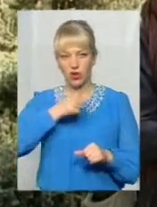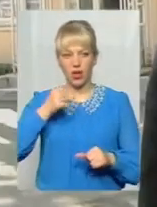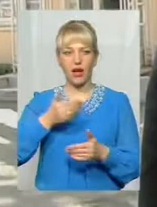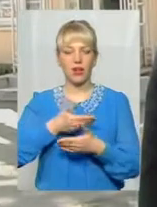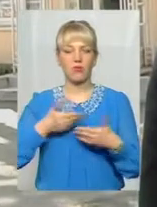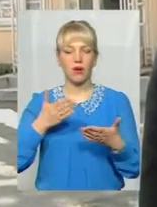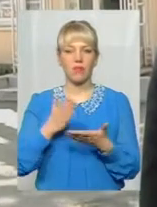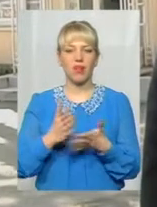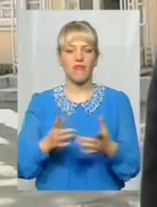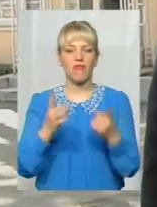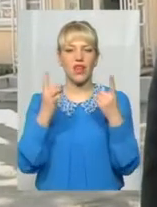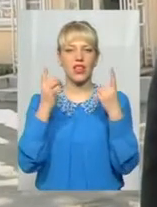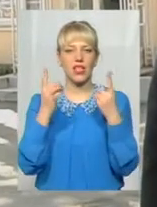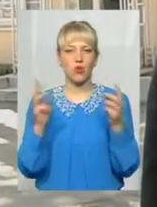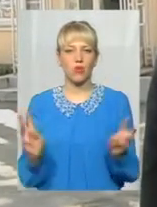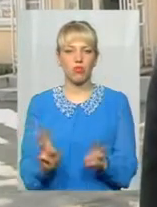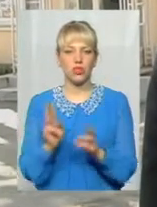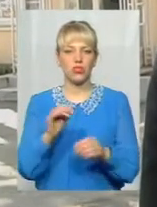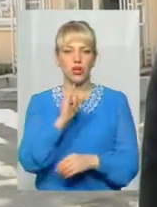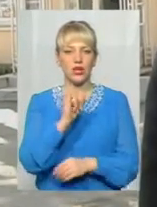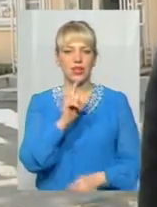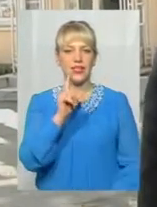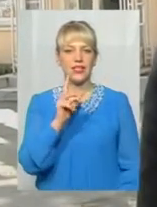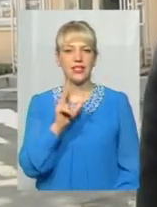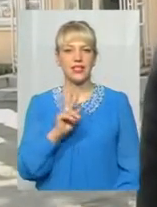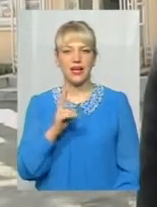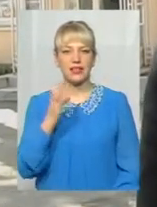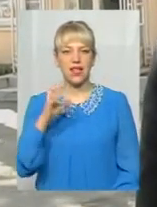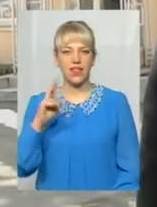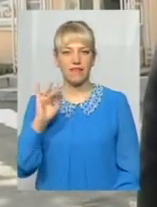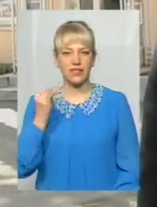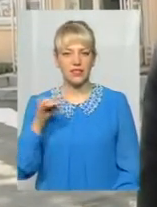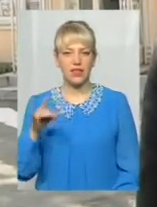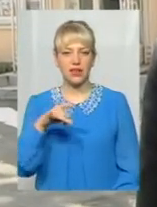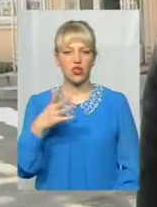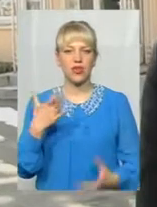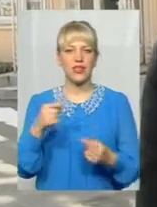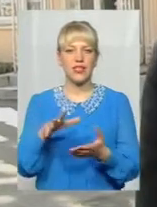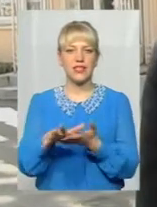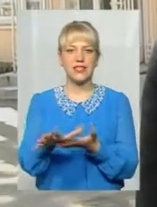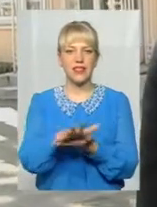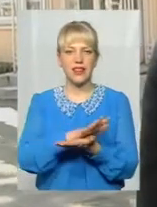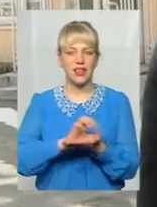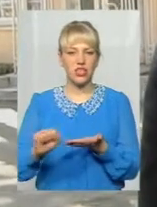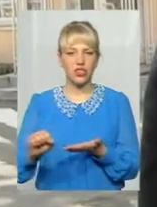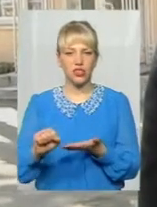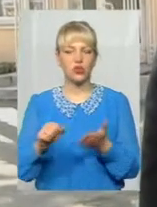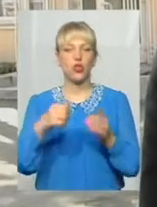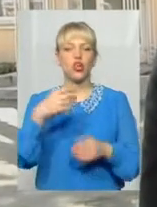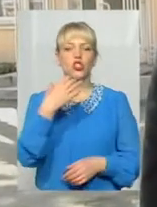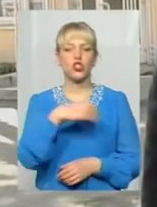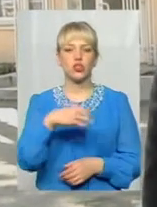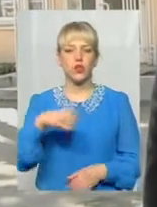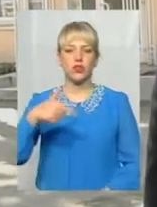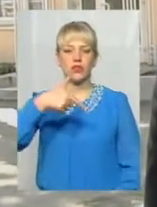велику пожежу в Ізяславському районі, де знищено сотні гектарів лісу. Надзвичайно велика